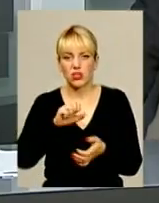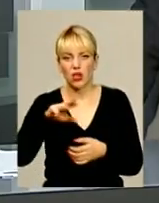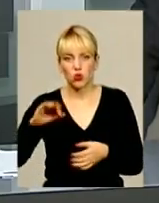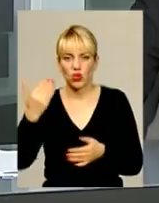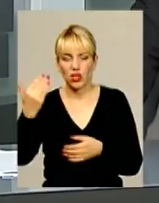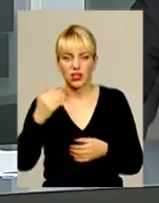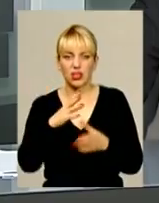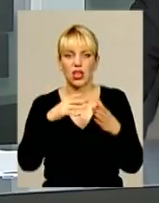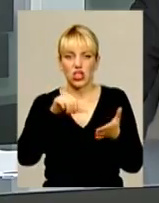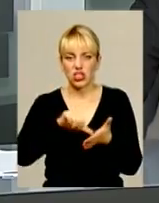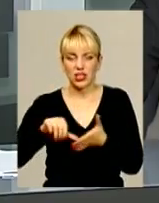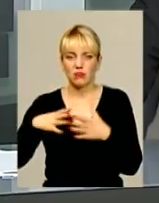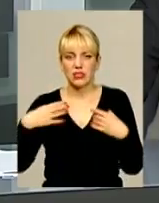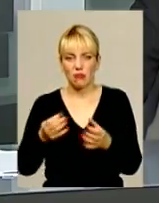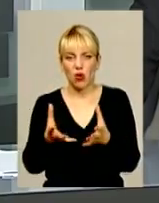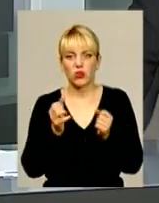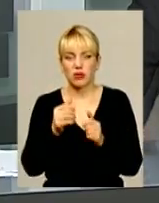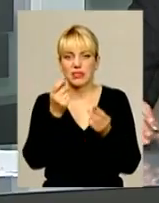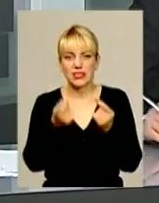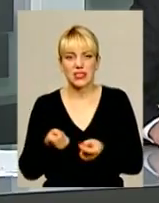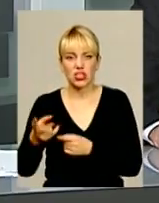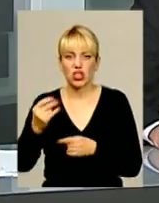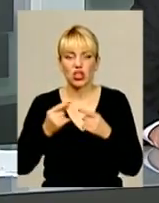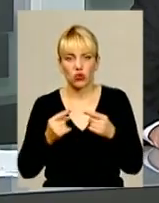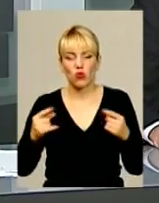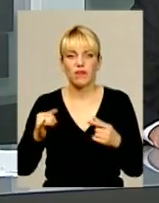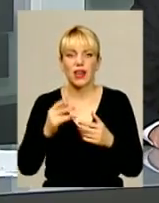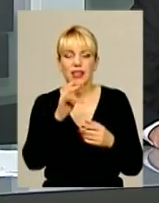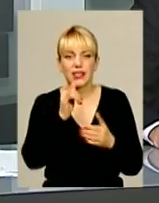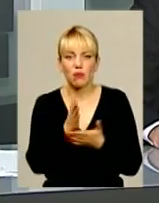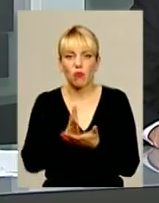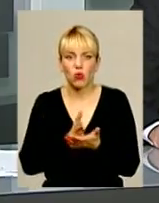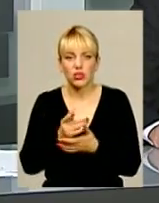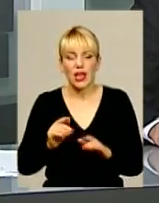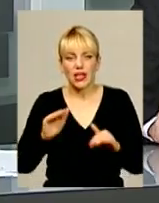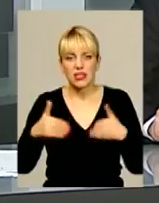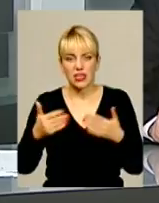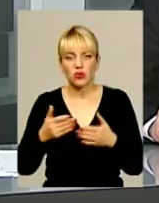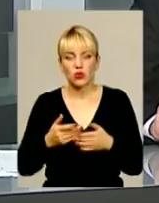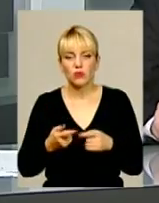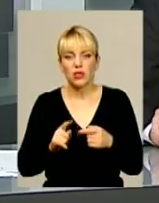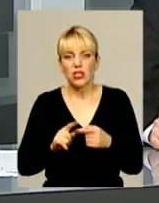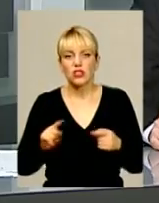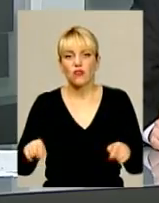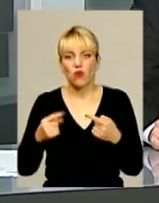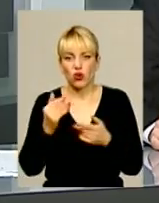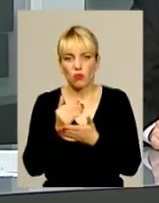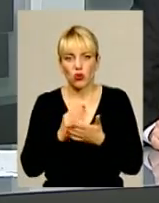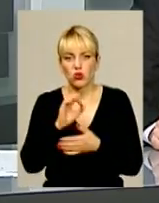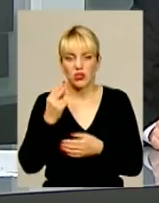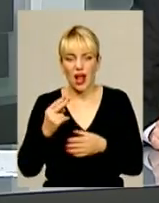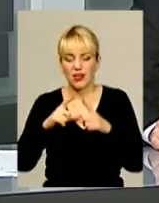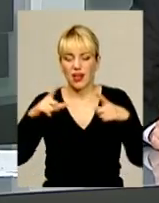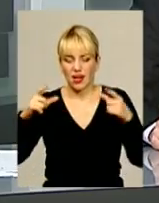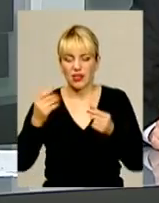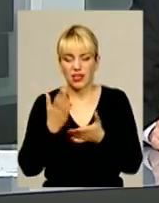членам їхніх сімей отримувати знижки на товари та послуги. Ініціатором створення програми «Соціальна картка» є Всеукраїнське